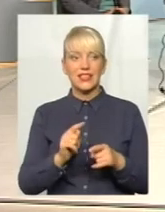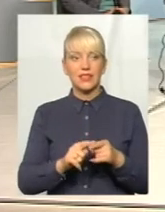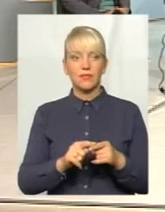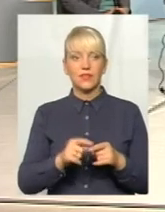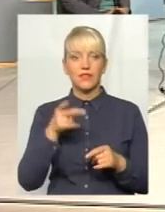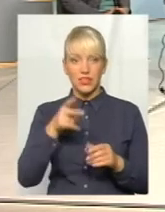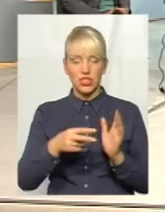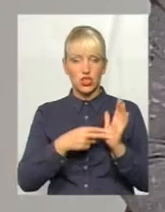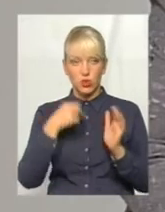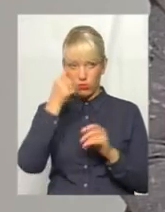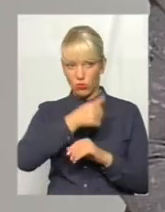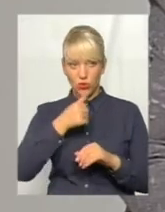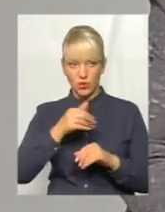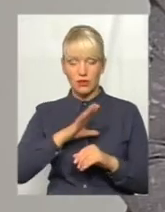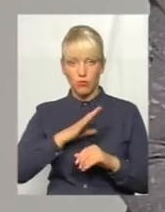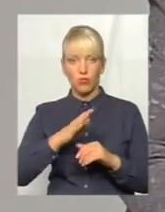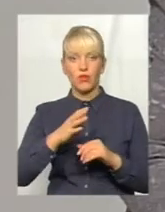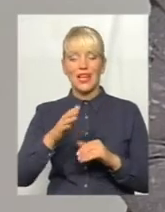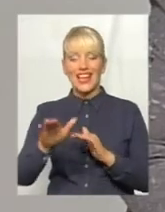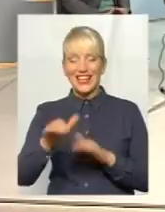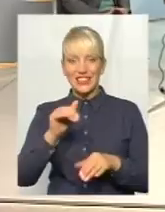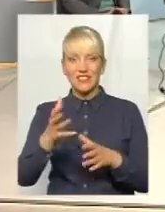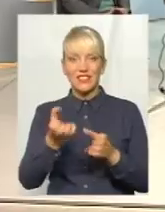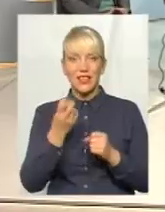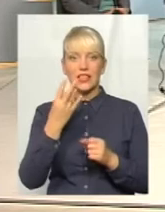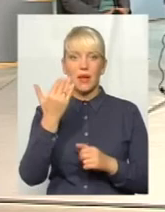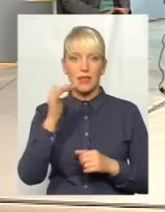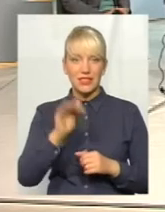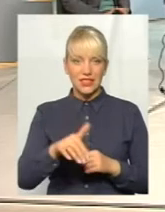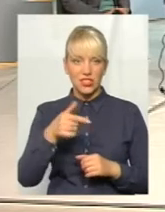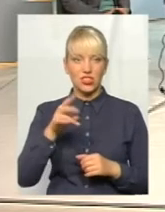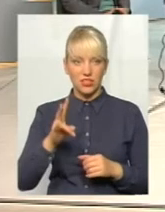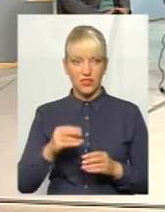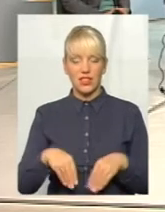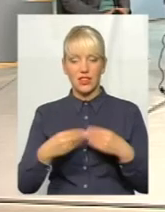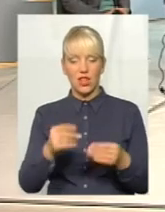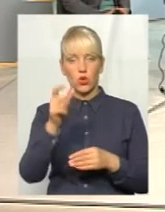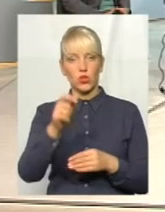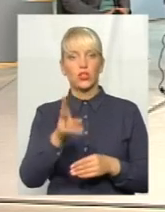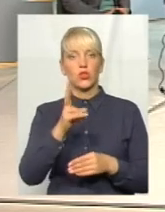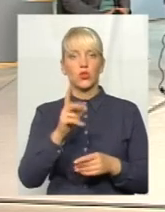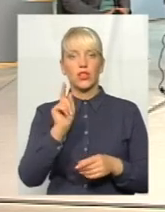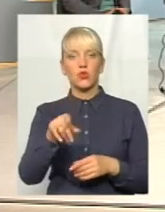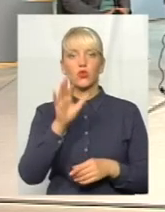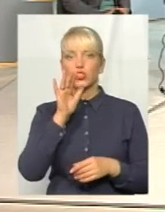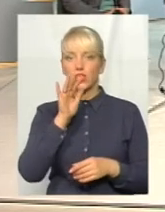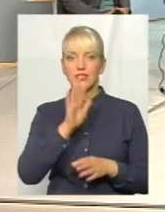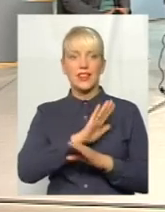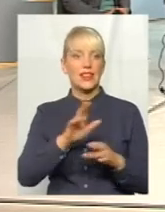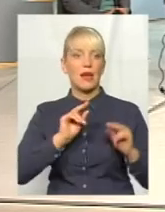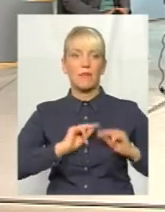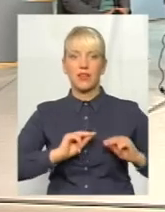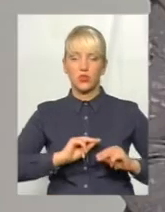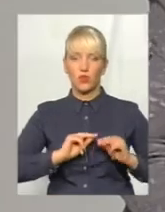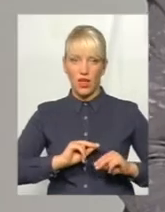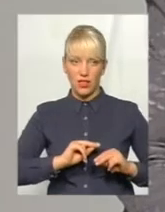2007 році. 2007 на 5 тисяч гривень дали кредит людині, яка на той час не працювала, так?